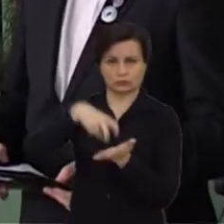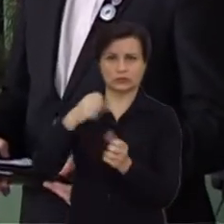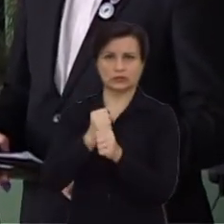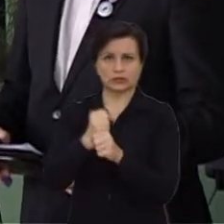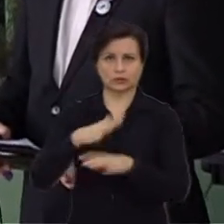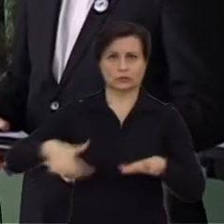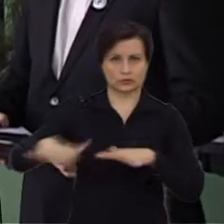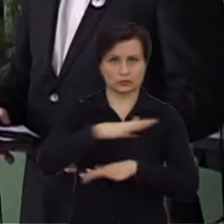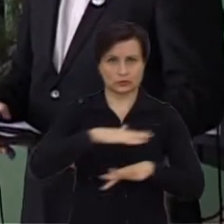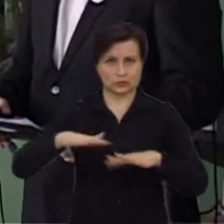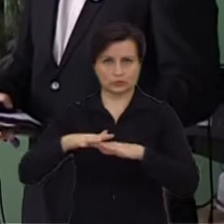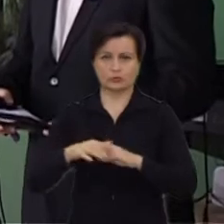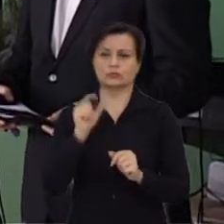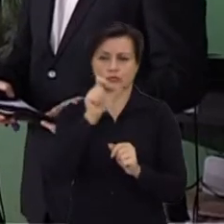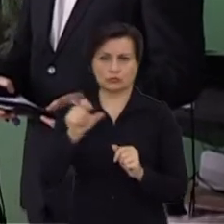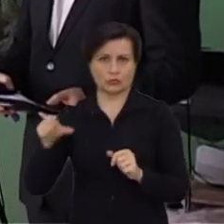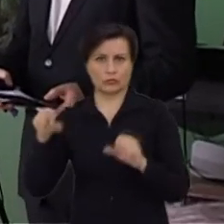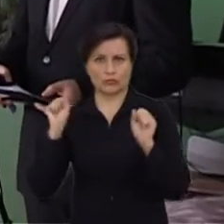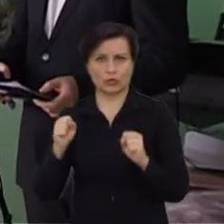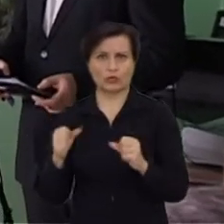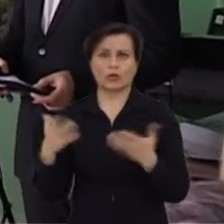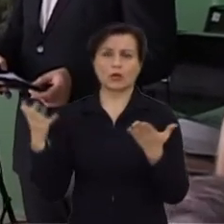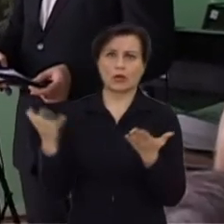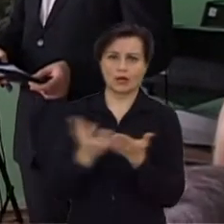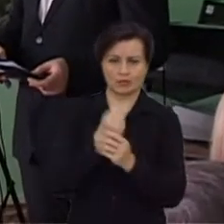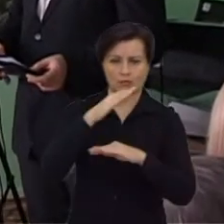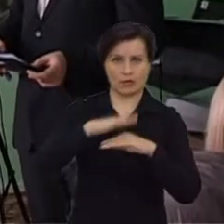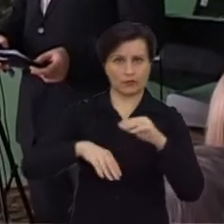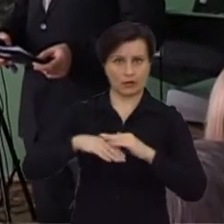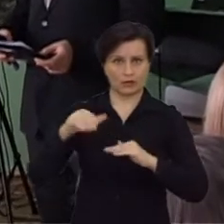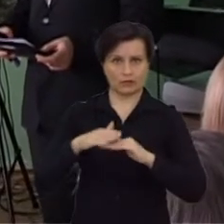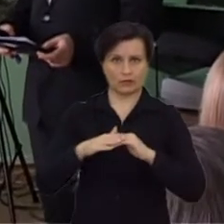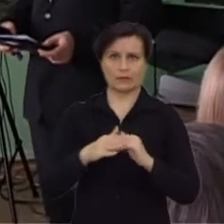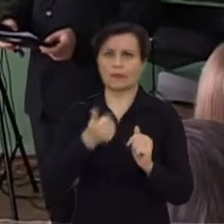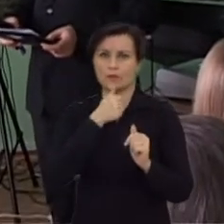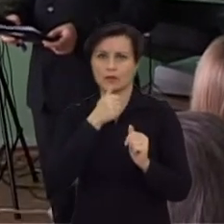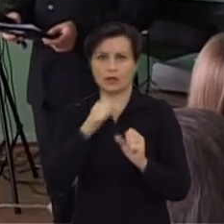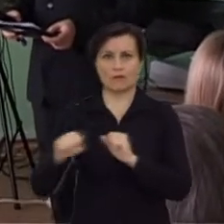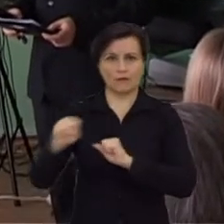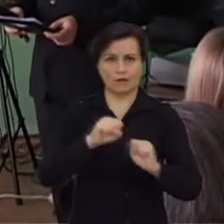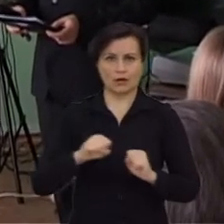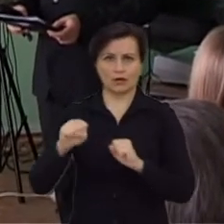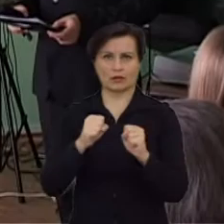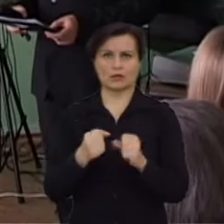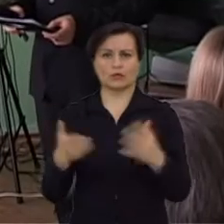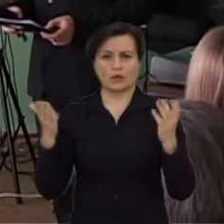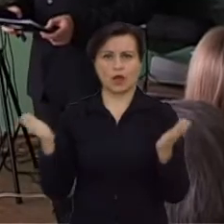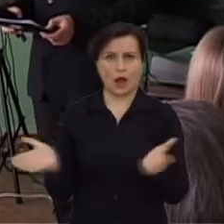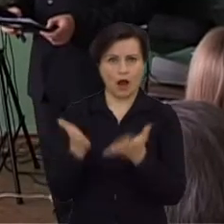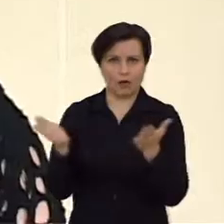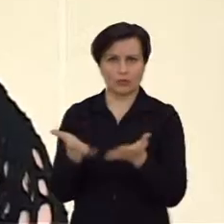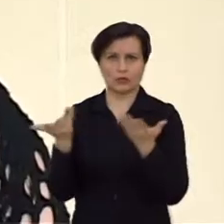pas mus klausytojai gali įsigyti irgi tokias kvalifikacinės, tarkim, kaip valytojo